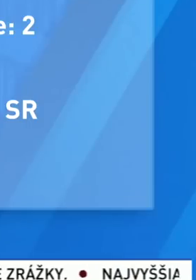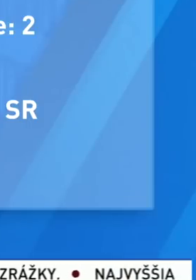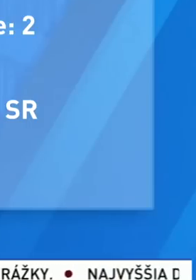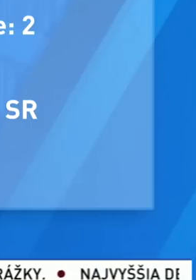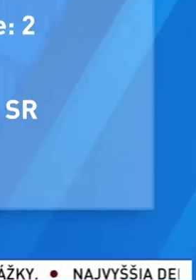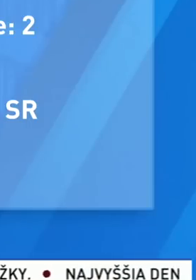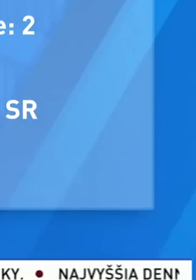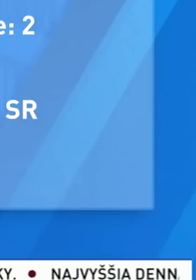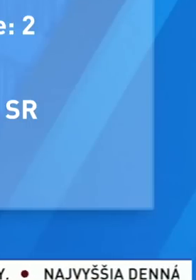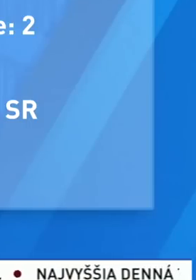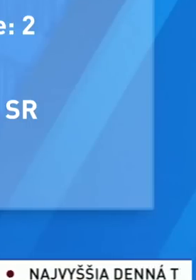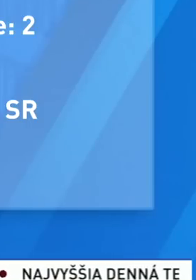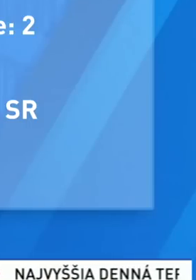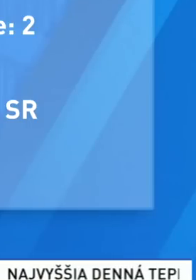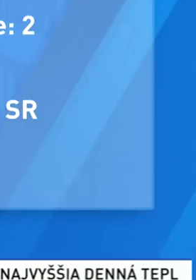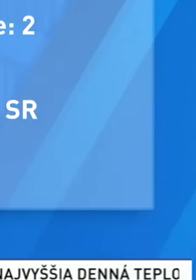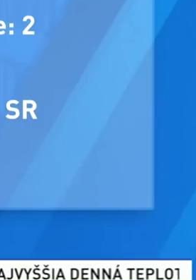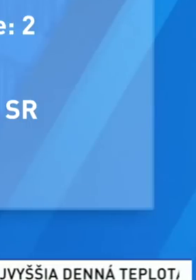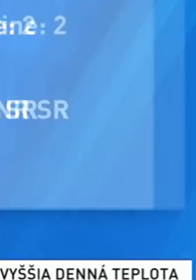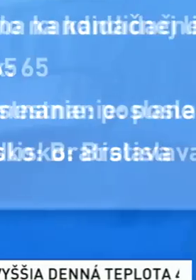parlamentného zahraničného výboru.